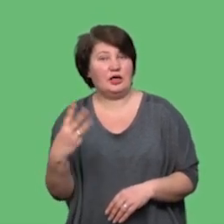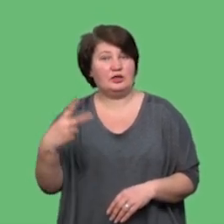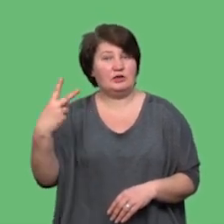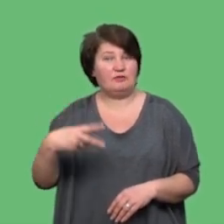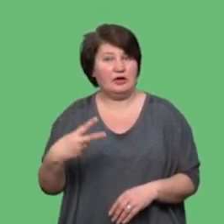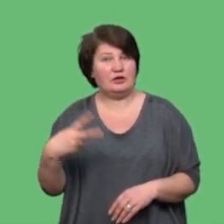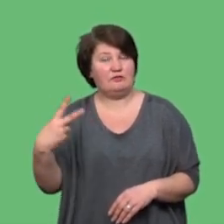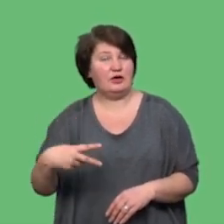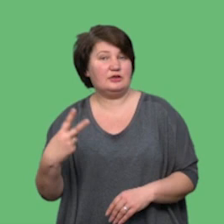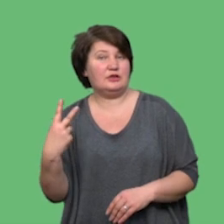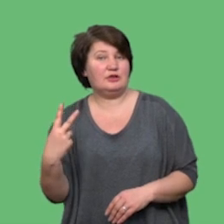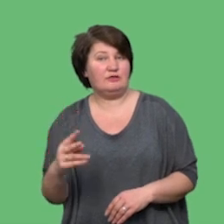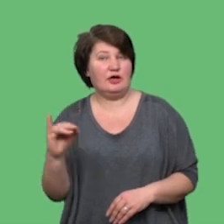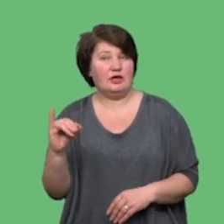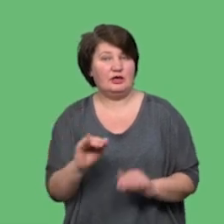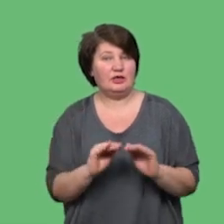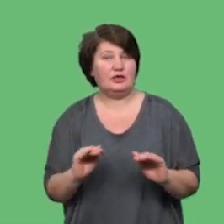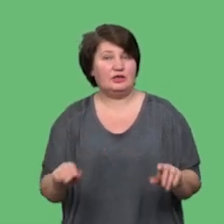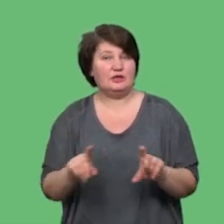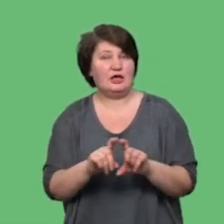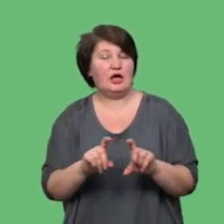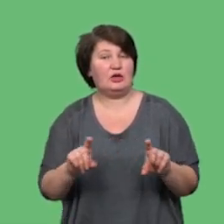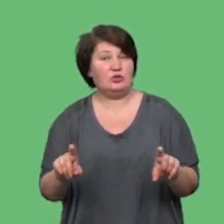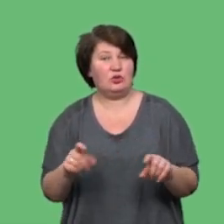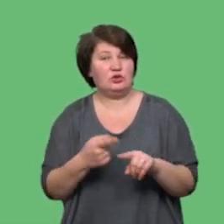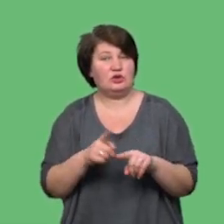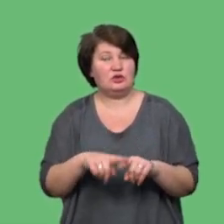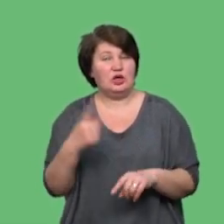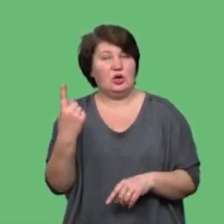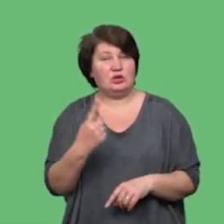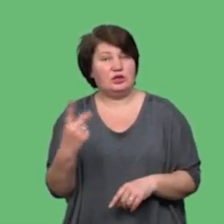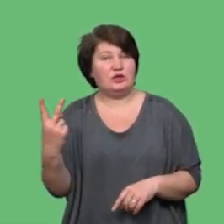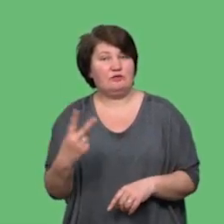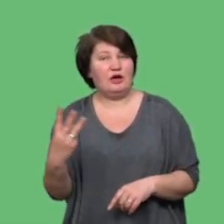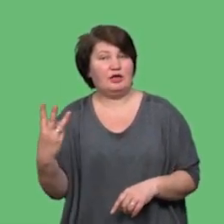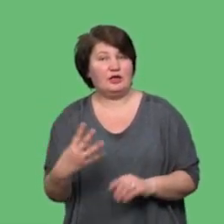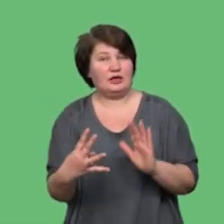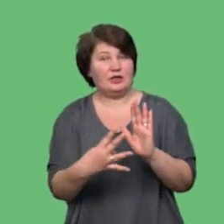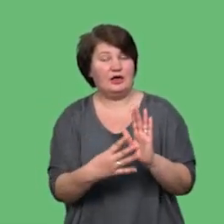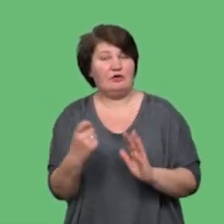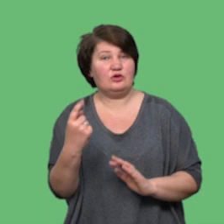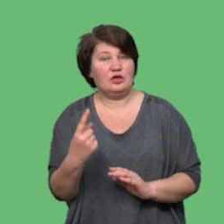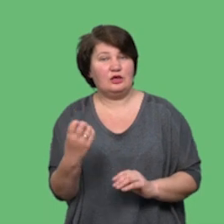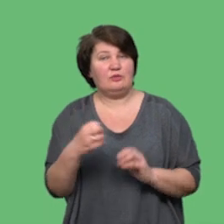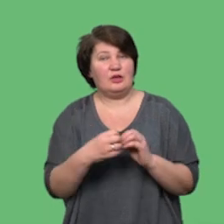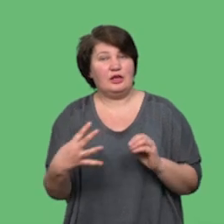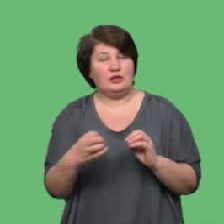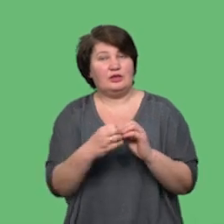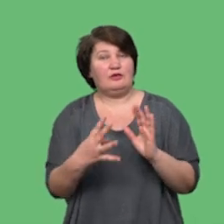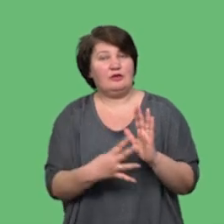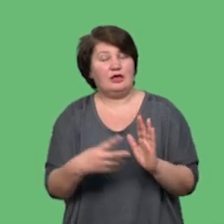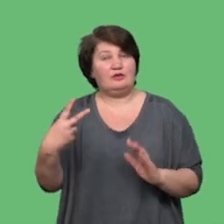22, та дошкільні заклади освіти – це номер 1, 2, 3, 9, 11, 15, 19, 20,